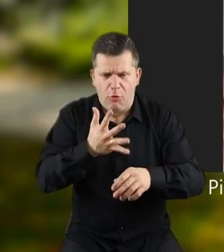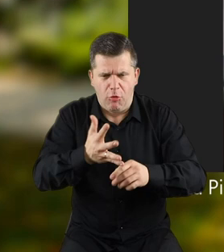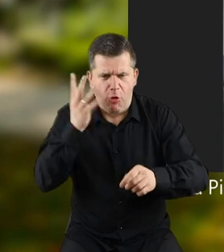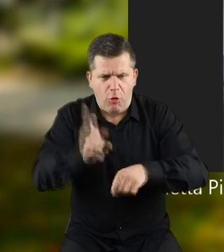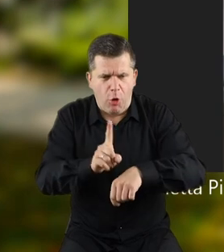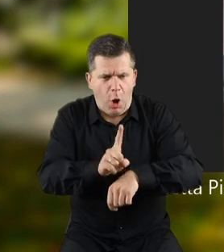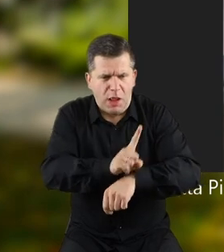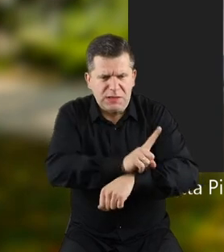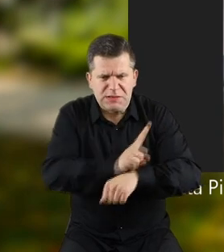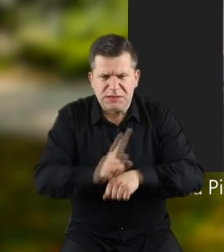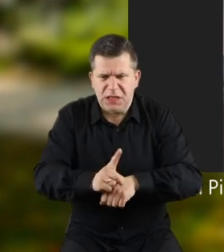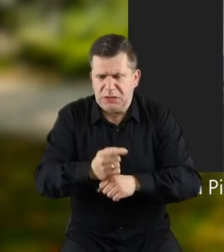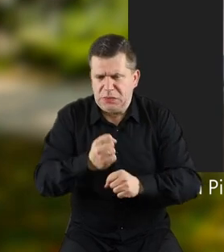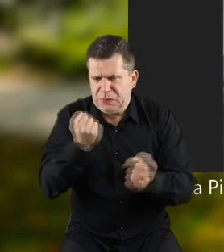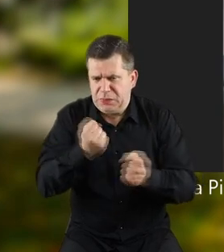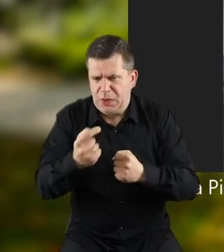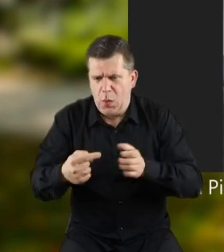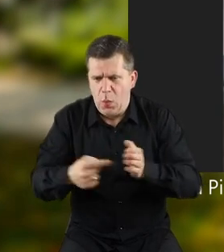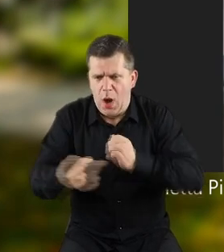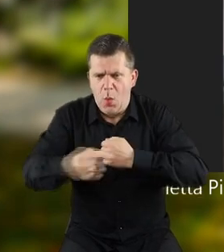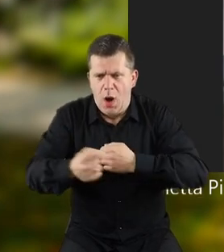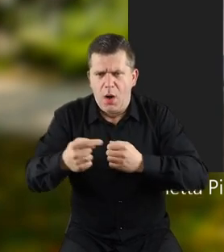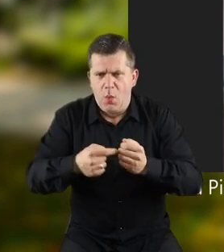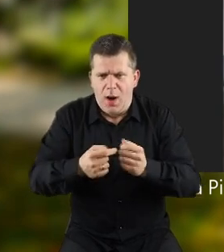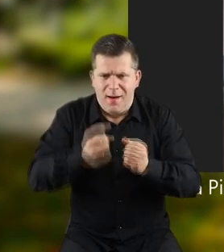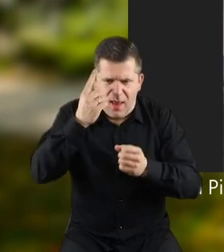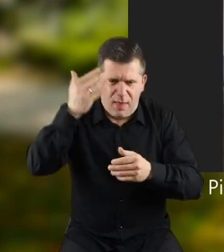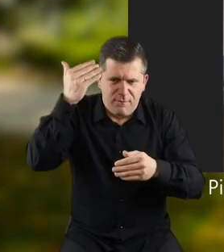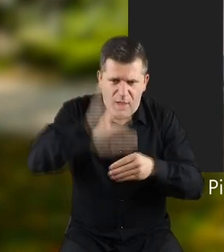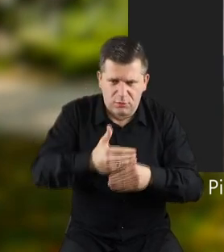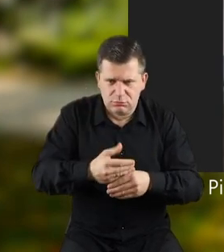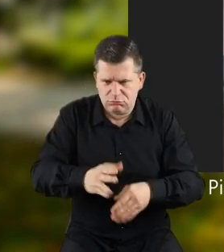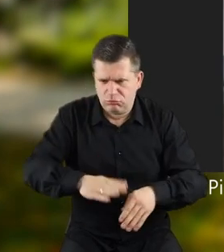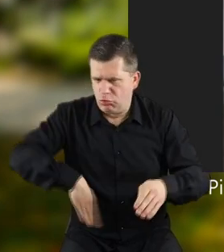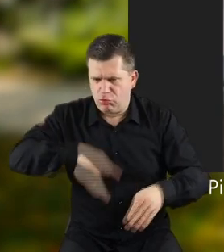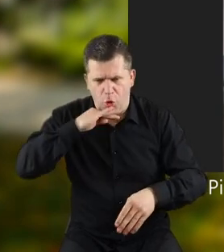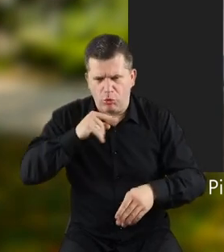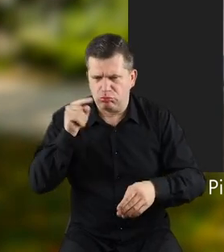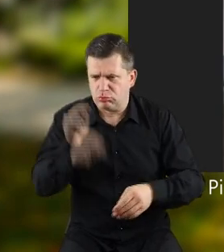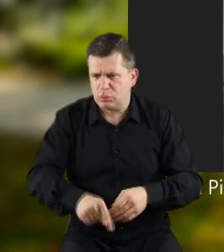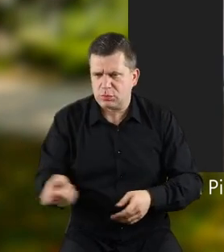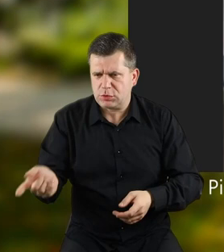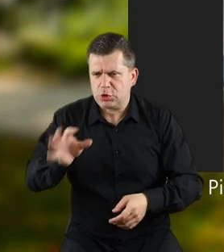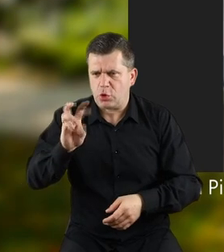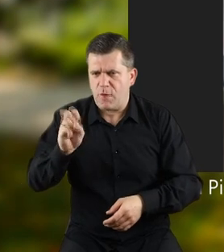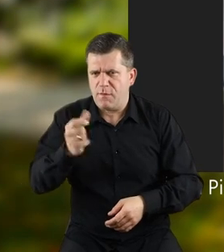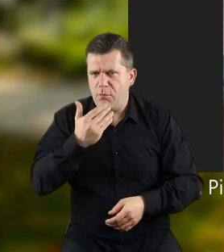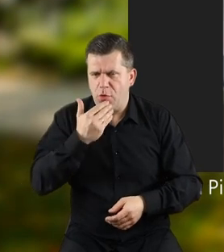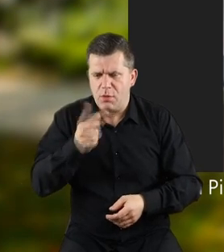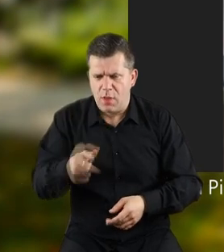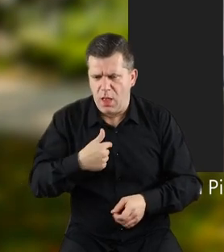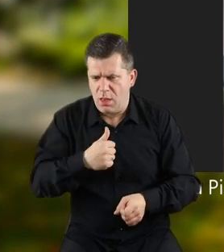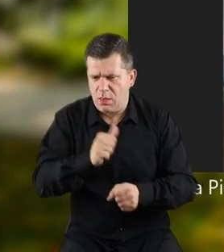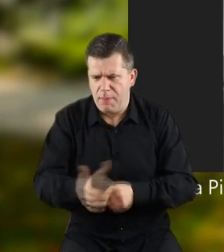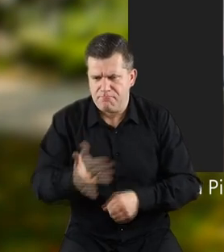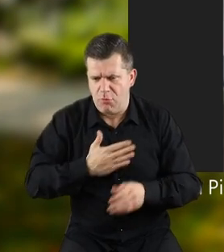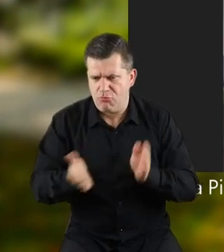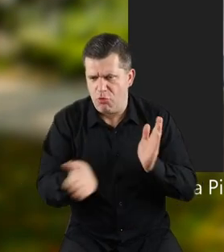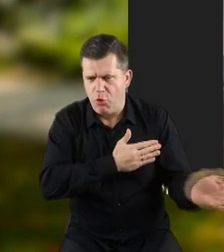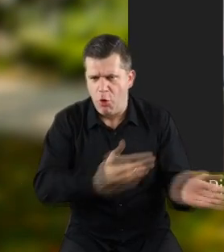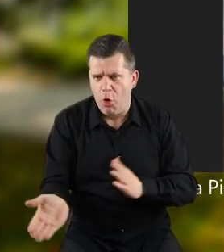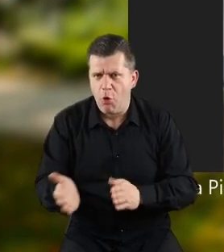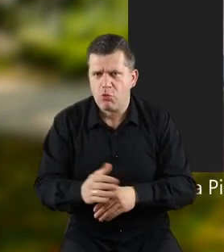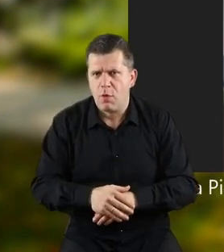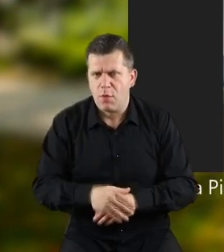Kolce i to całkiem spore, kuły rano i wieczorem. Dosyć tego, rzekła sowa. Otóż jestem już